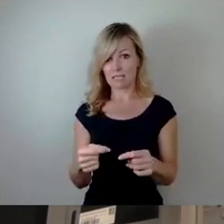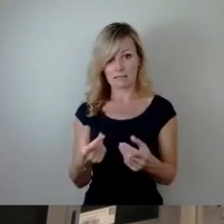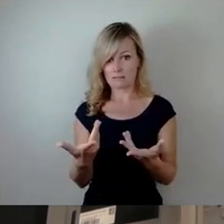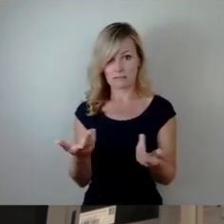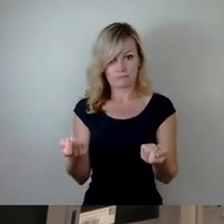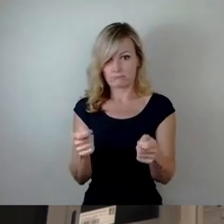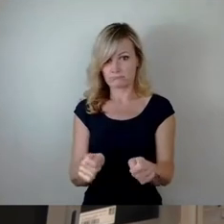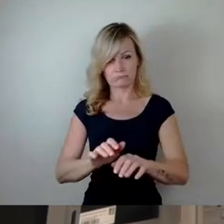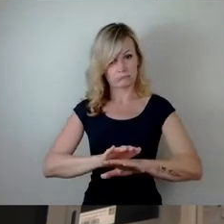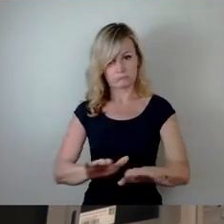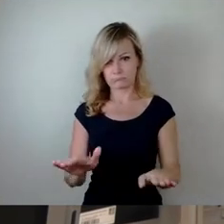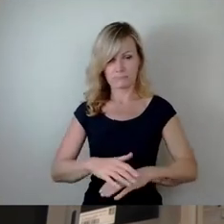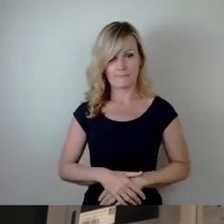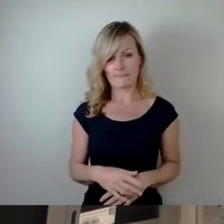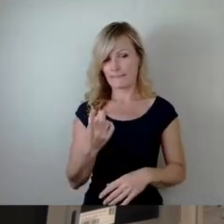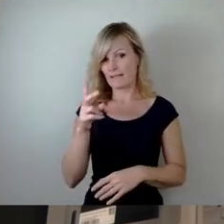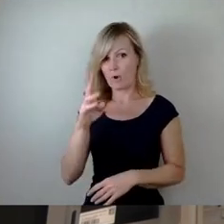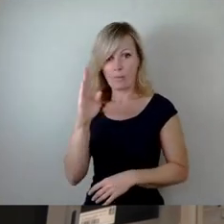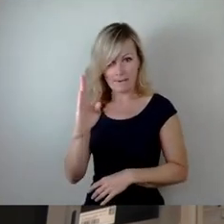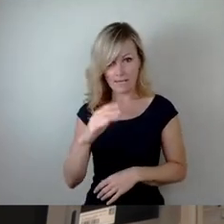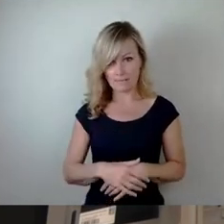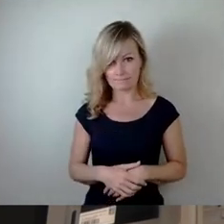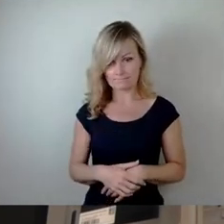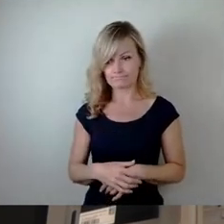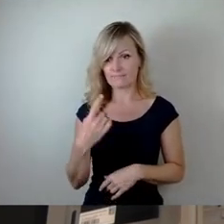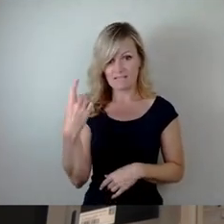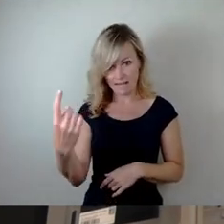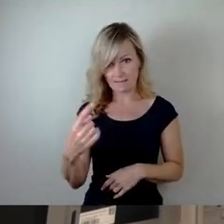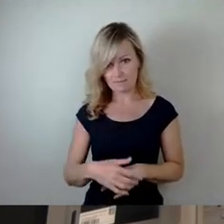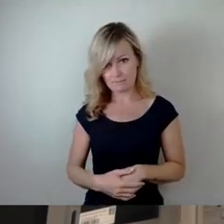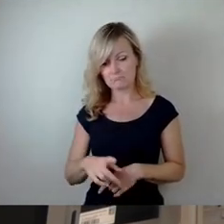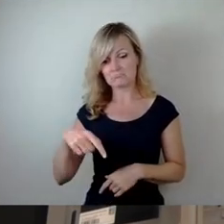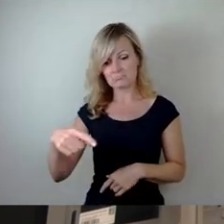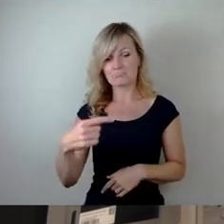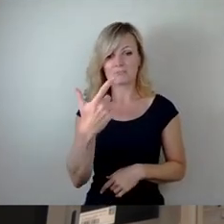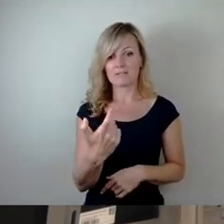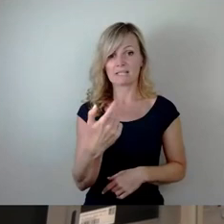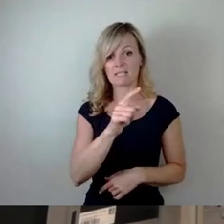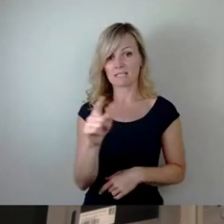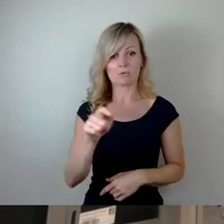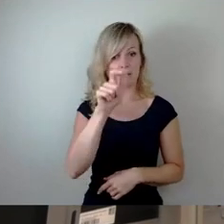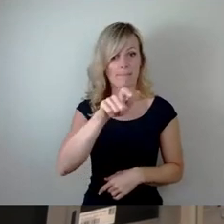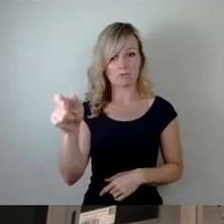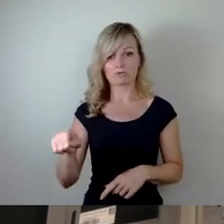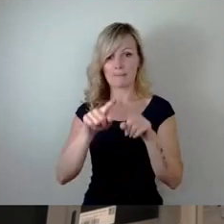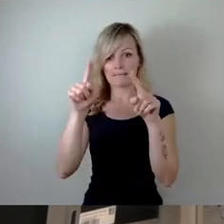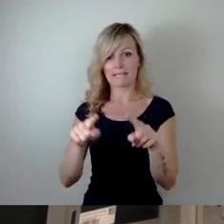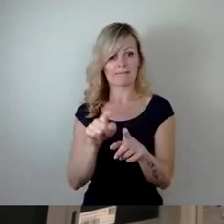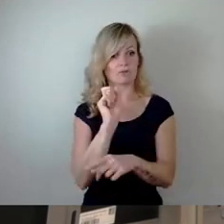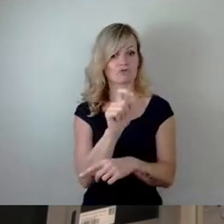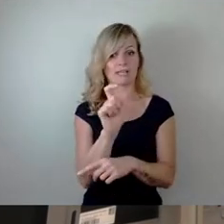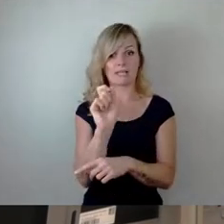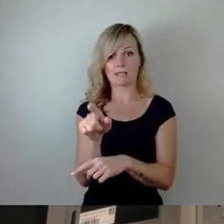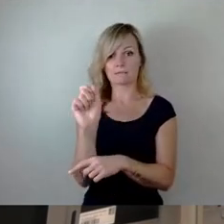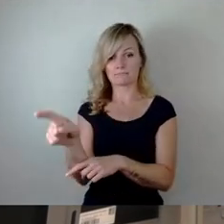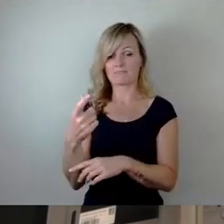DVB wird, wenn wir heute nicht was machen, wird die sehr bald Briefe an 20.000 Leute schicken und sagen, tut mir leid, aber im nächsten Jahr